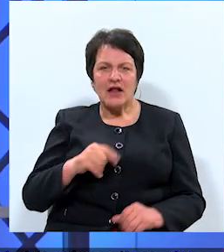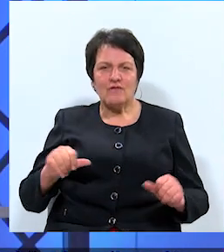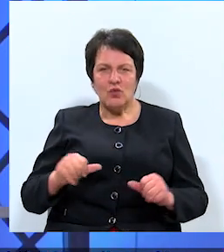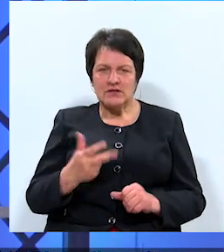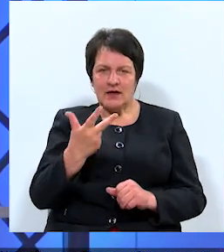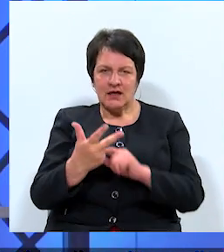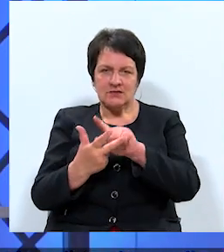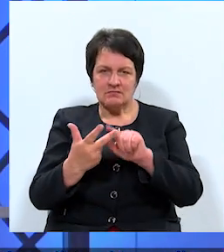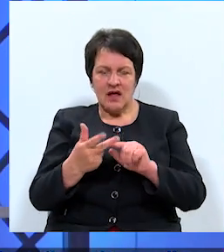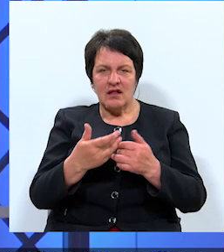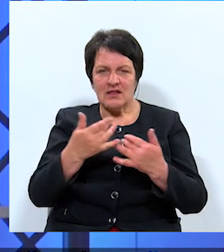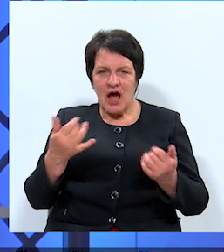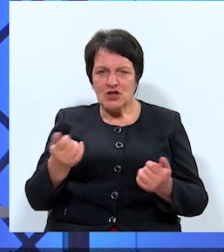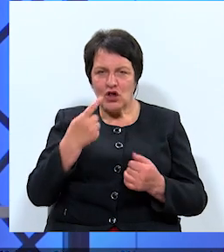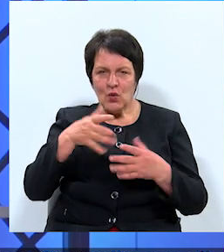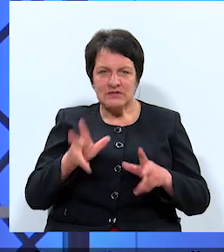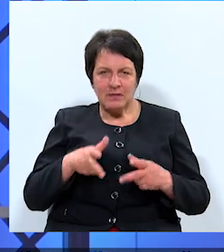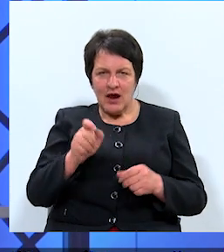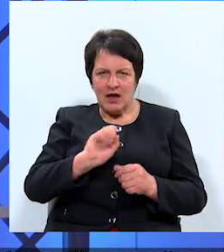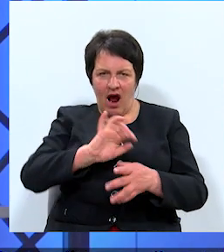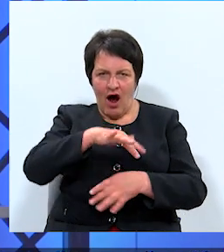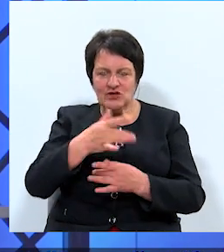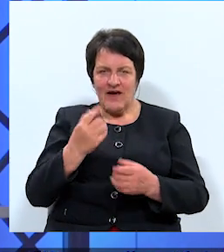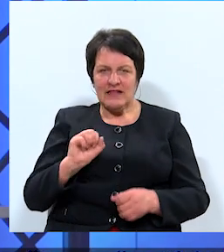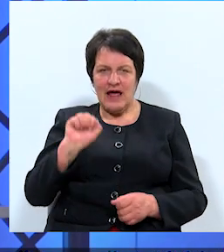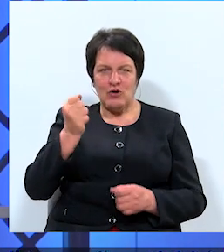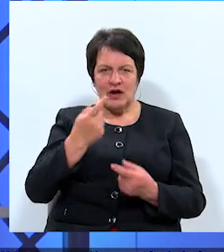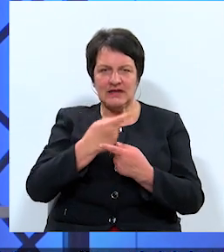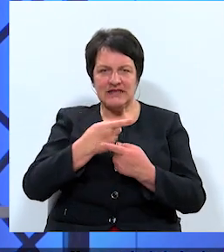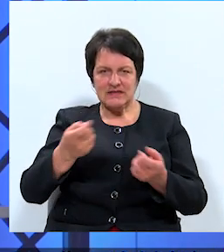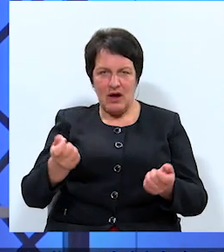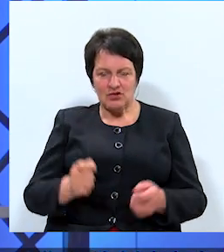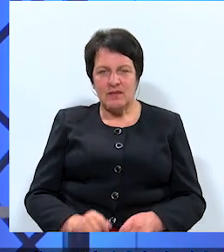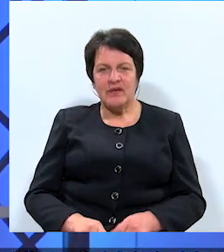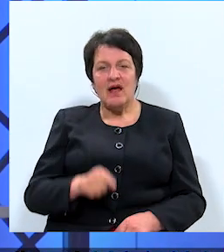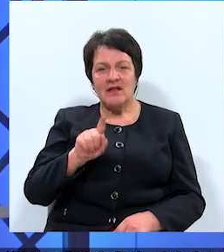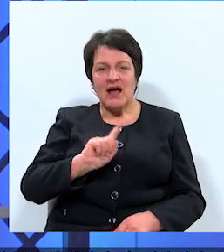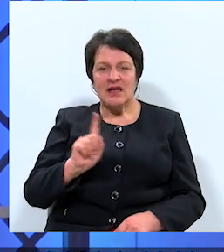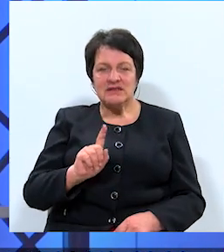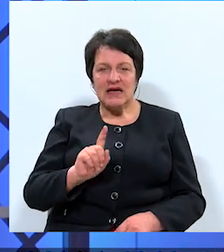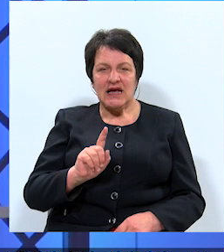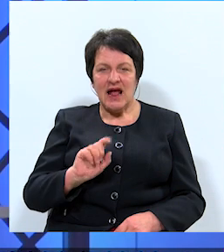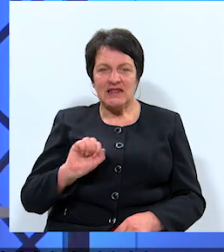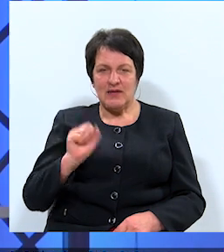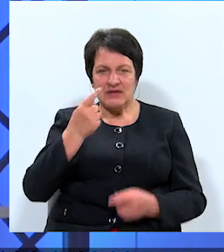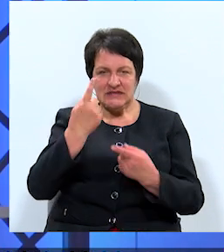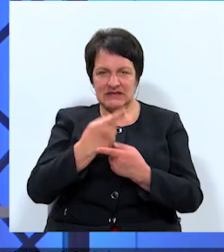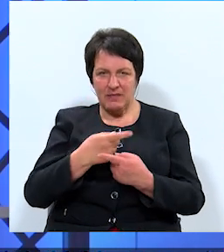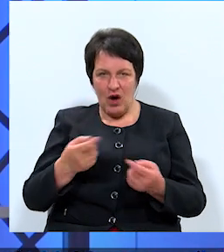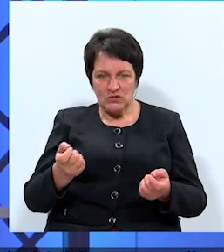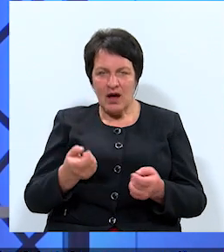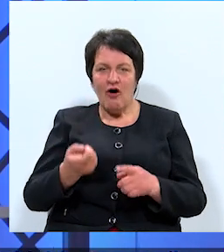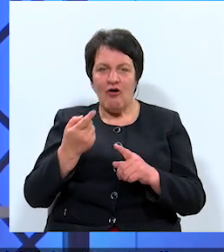domas priekšsēdētā ir hauss vai demokrātijas izpausme? Pirmkārt tas ir demokrātijas izsaugsmē un